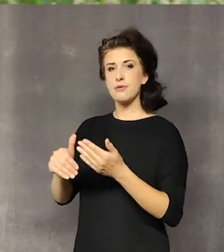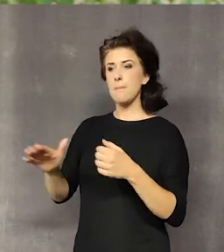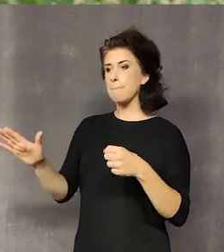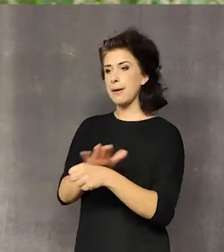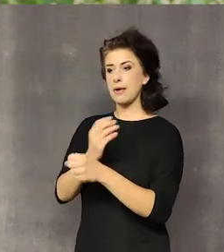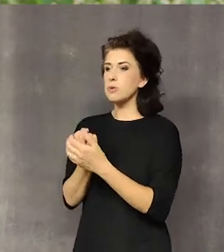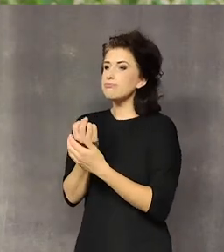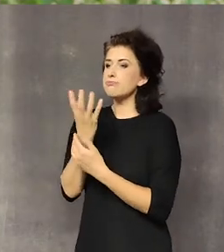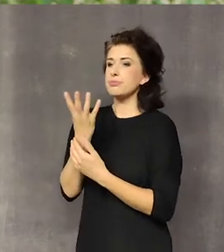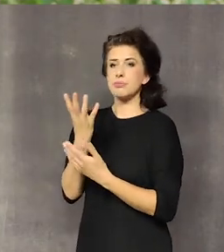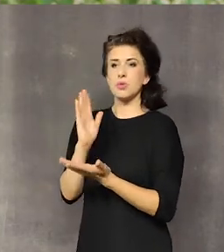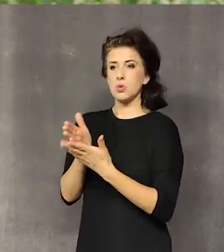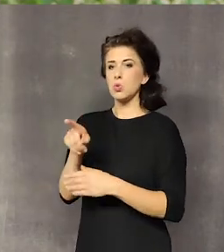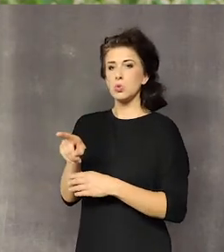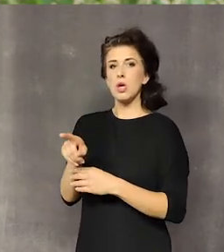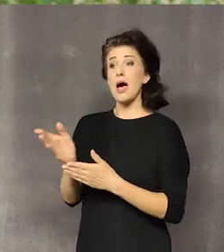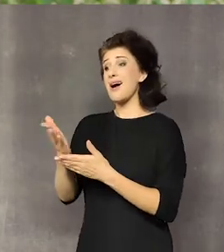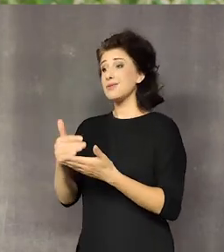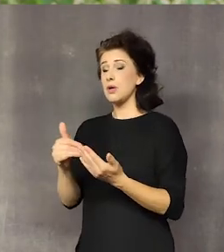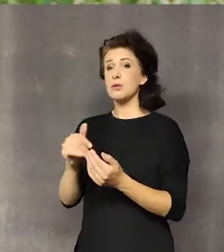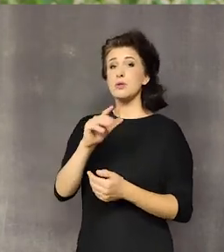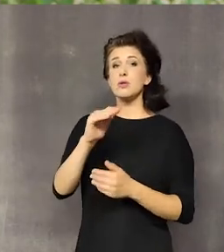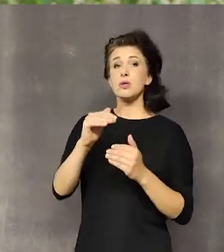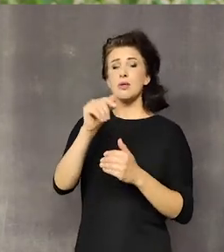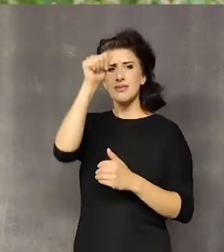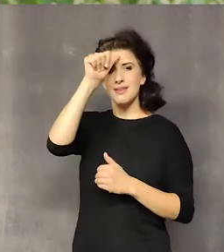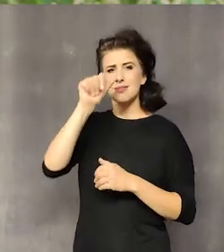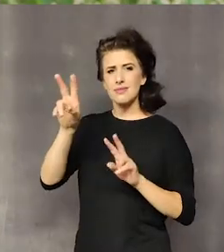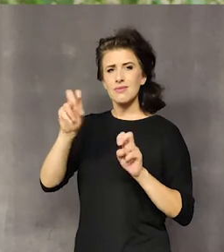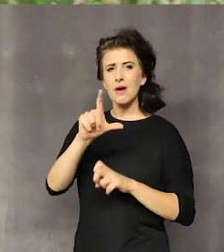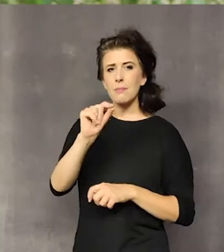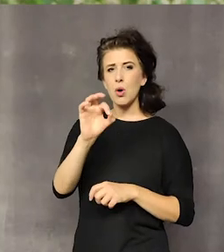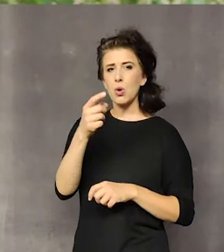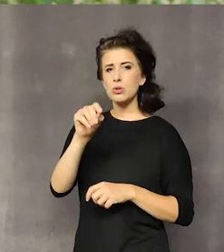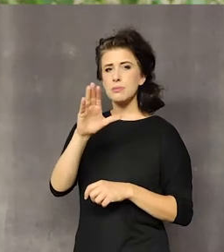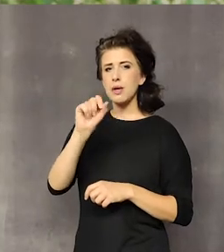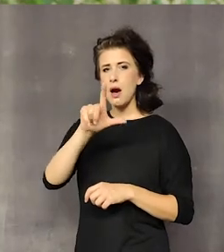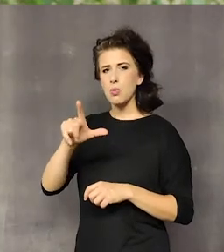rozkwitniętne. Część się zbiera na przykład jak tutaj mamy liść pod białą. Dopiero teraz.